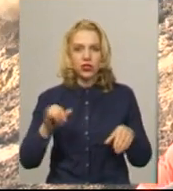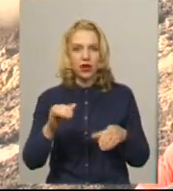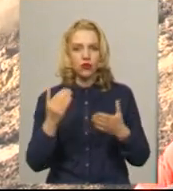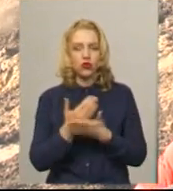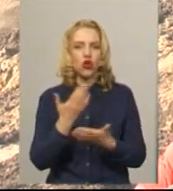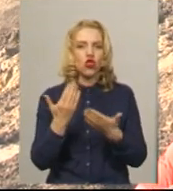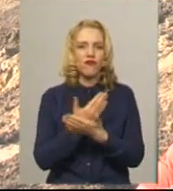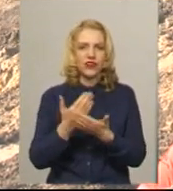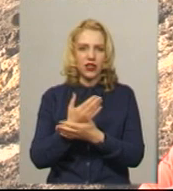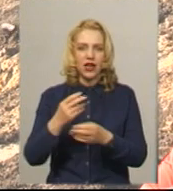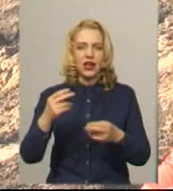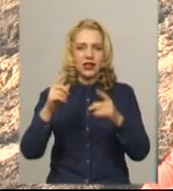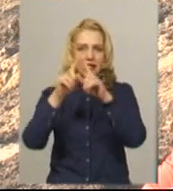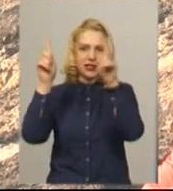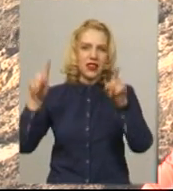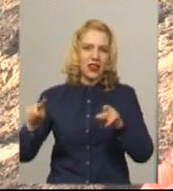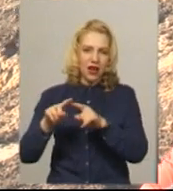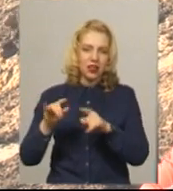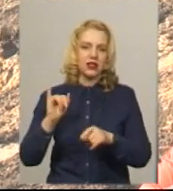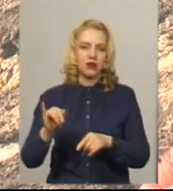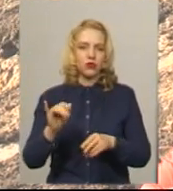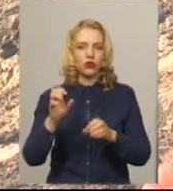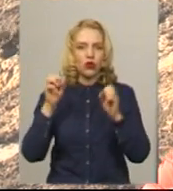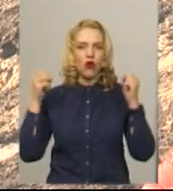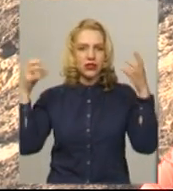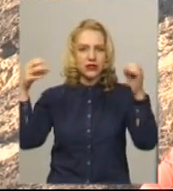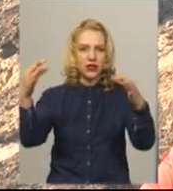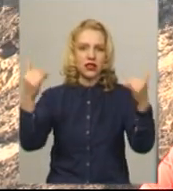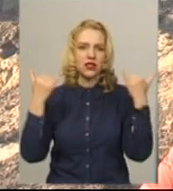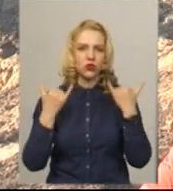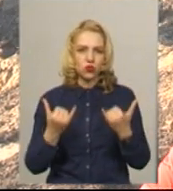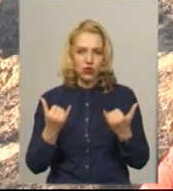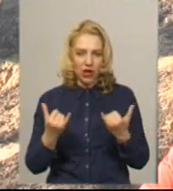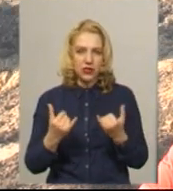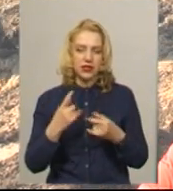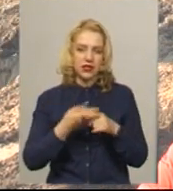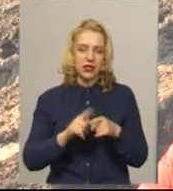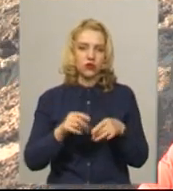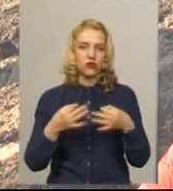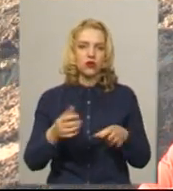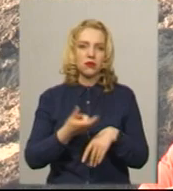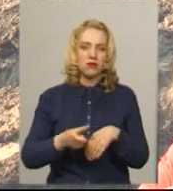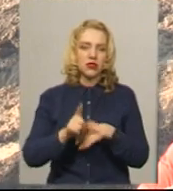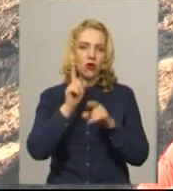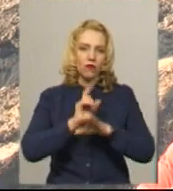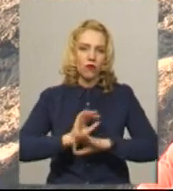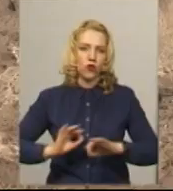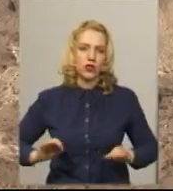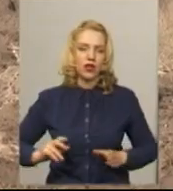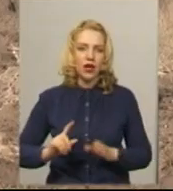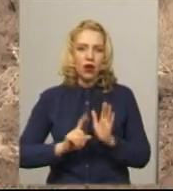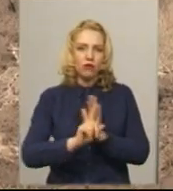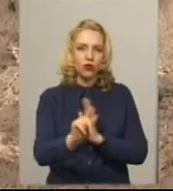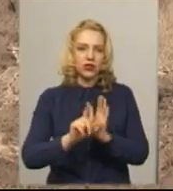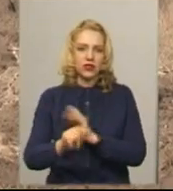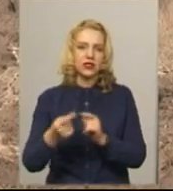встановлені освітлені, летосвітлені сучасне, що дозволить збезпечити більш комфортний проїзд цими ділянками доріг.